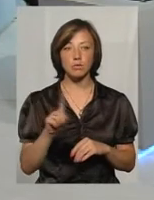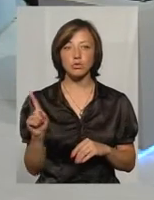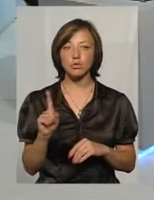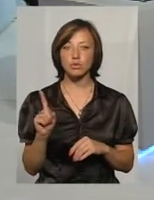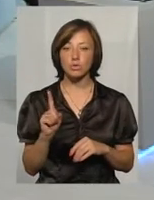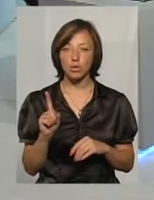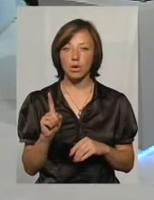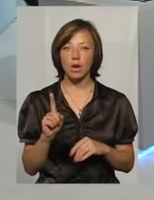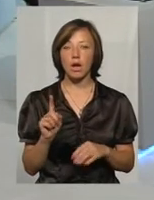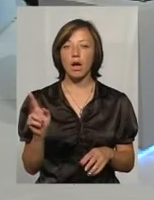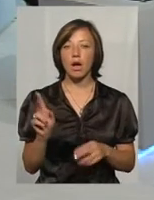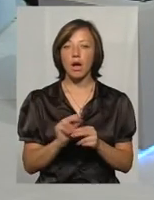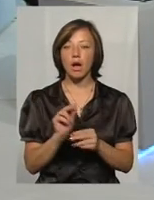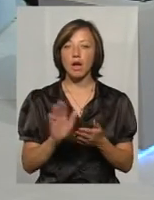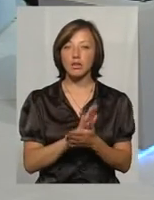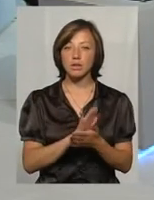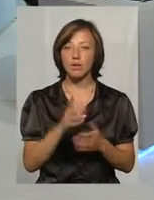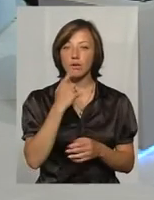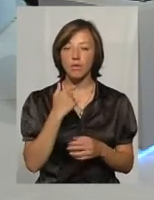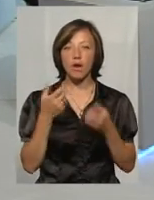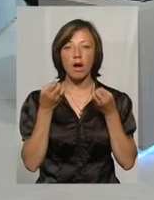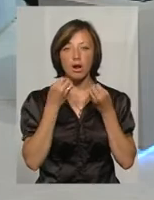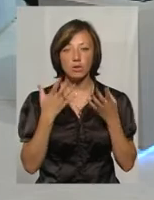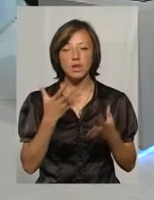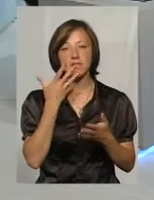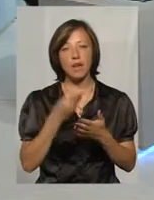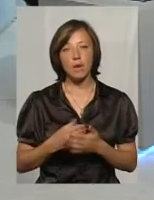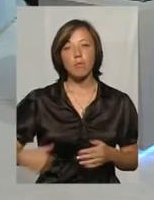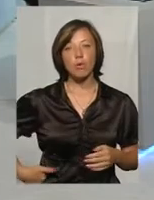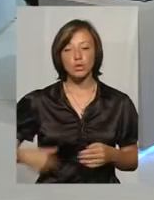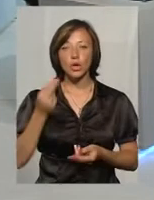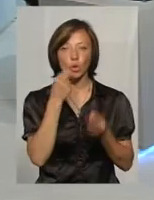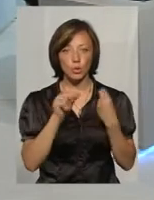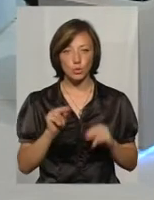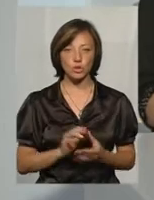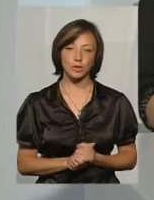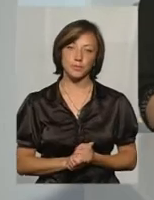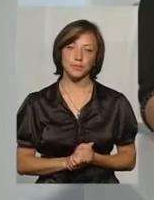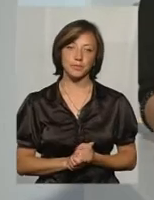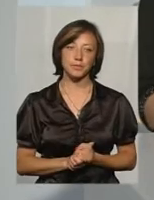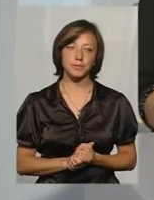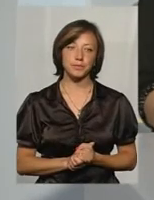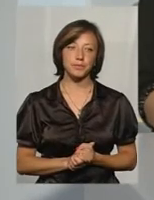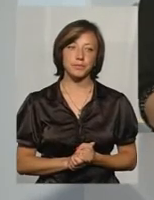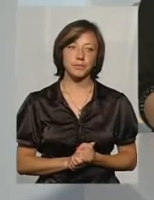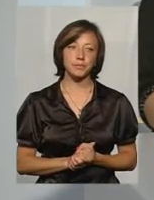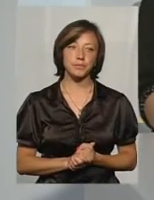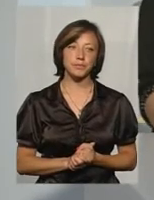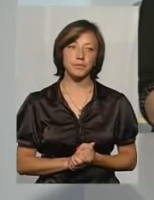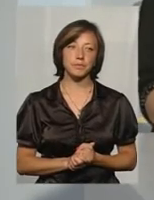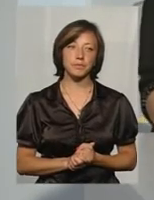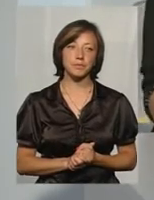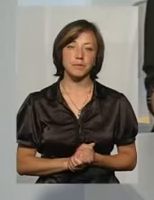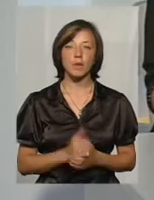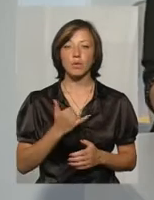діаліз – це добре, але свої почки – лучше. Дякую, пані Наталіо. В